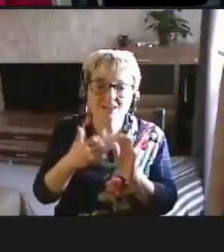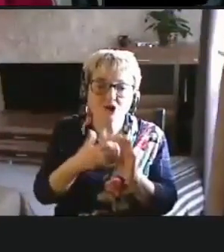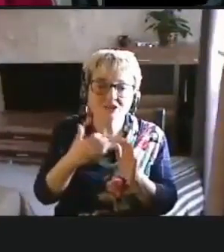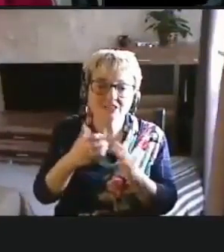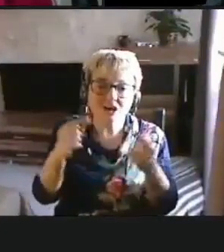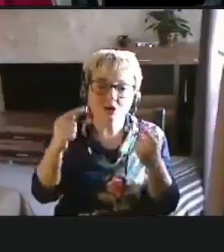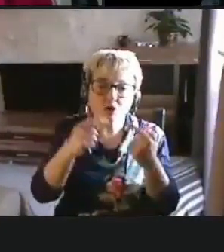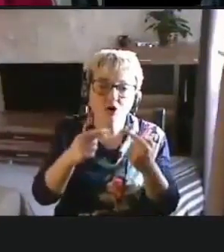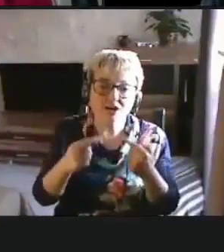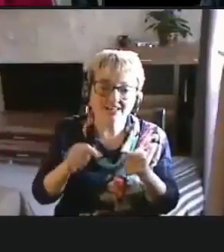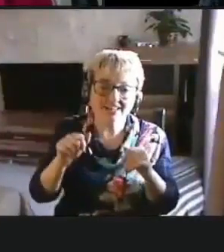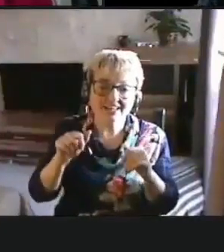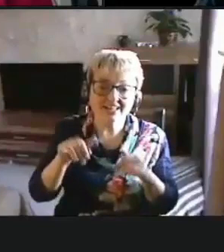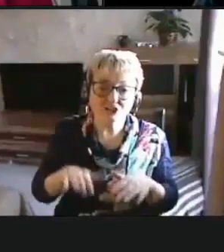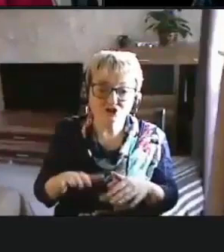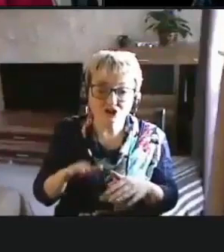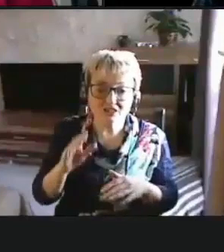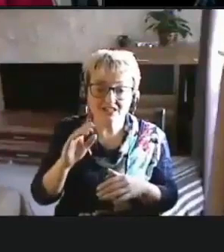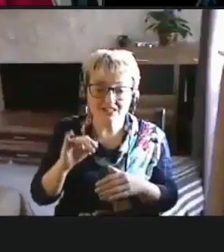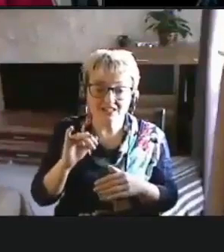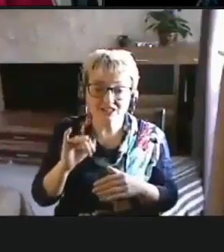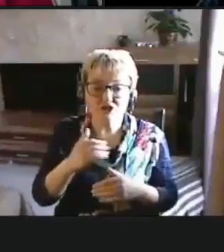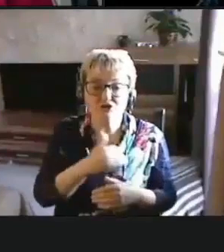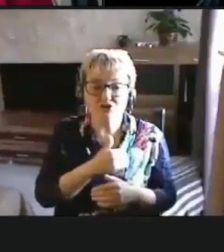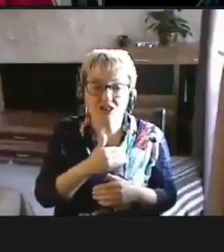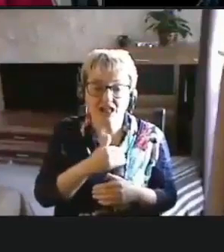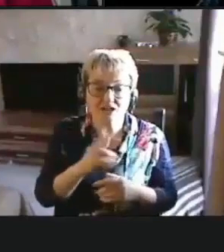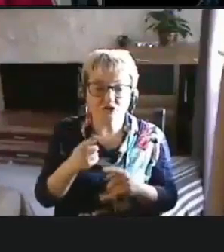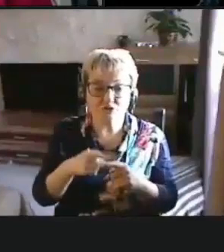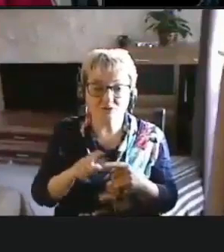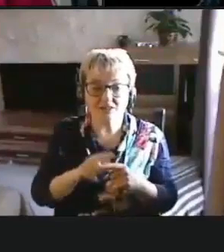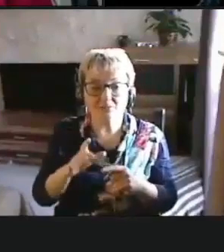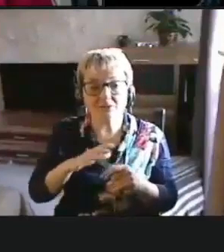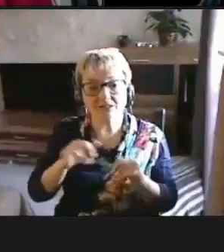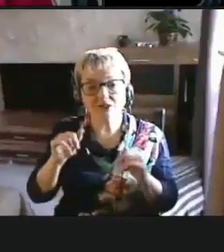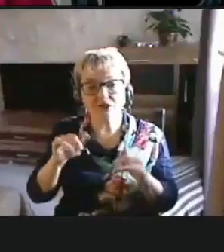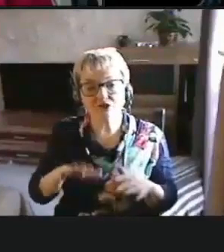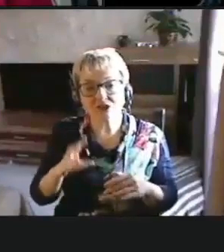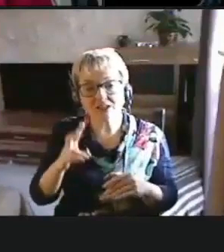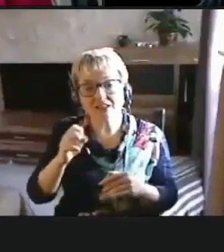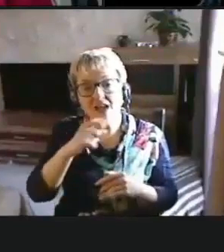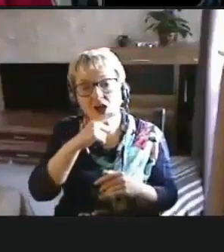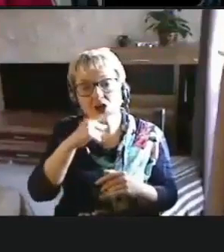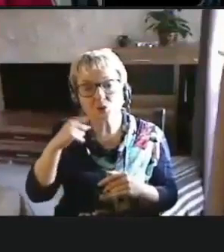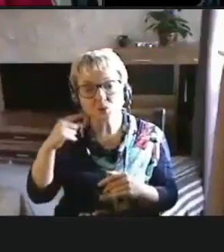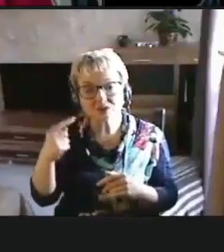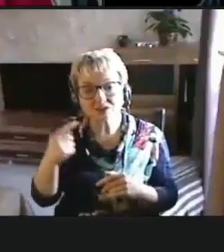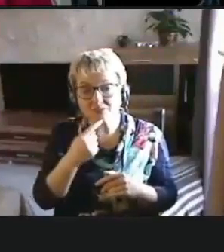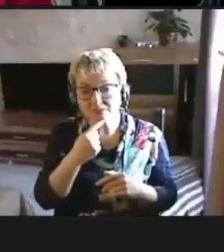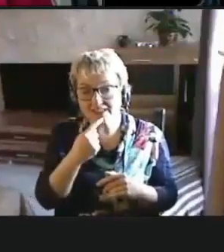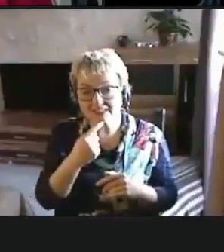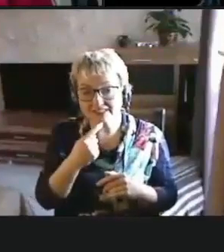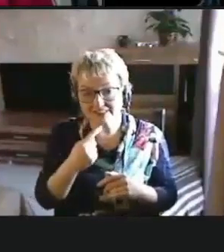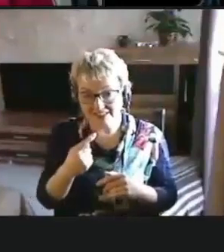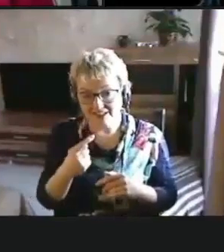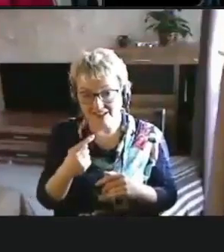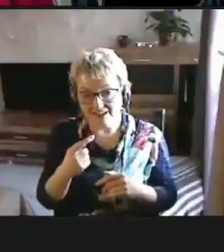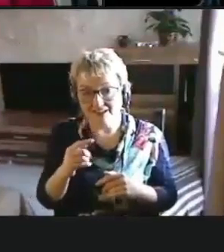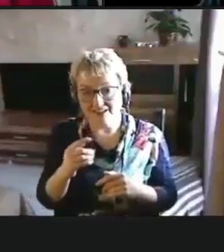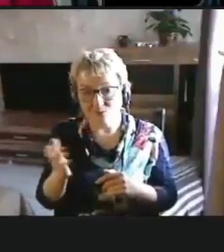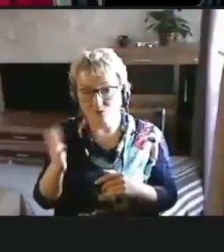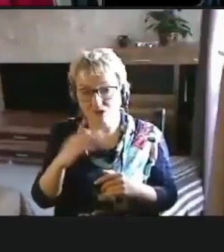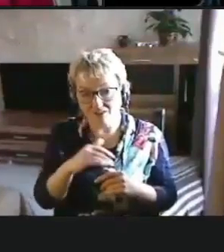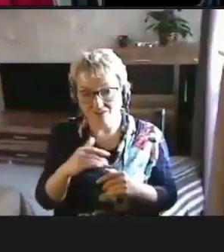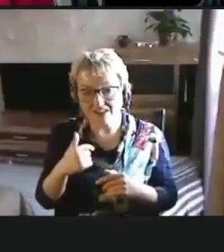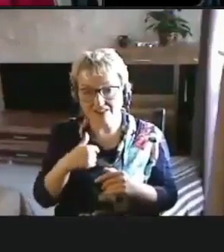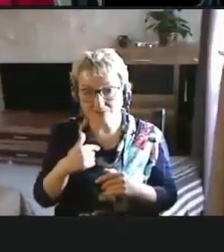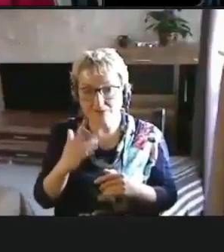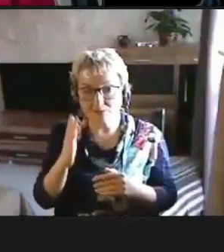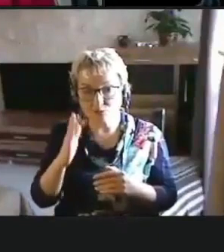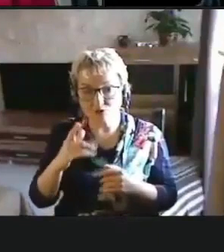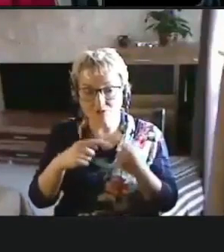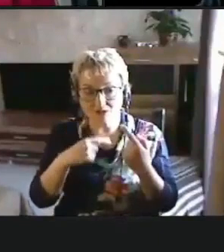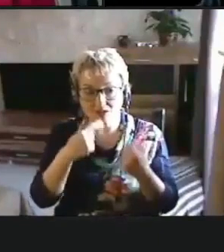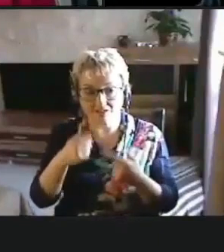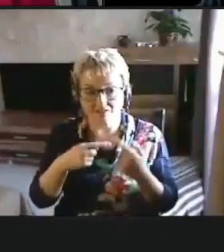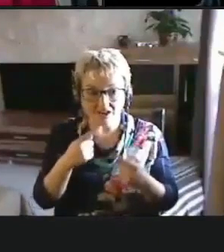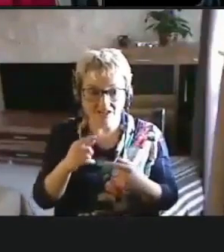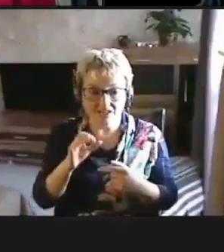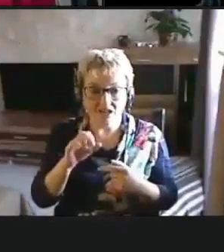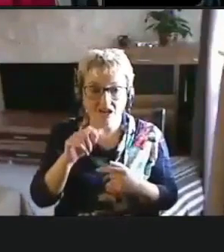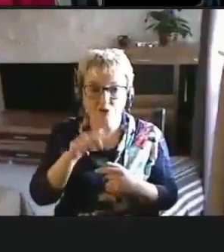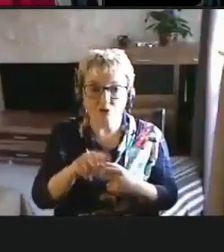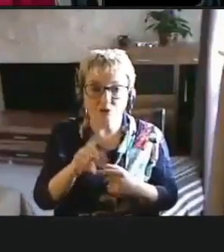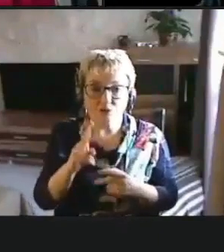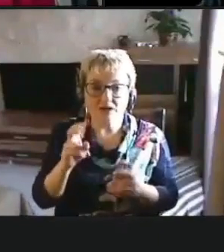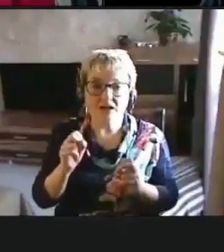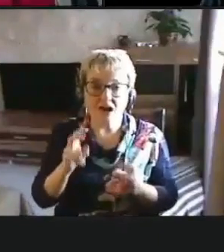конкретных решений, и причем желательно, чтобы это были решения на русском языке. Но давайте тогда мы будем говорить не о том,